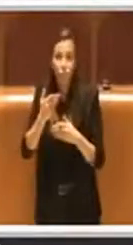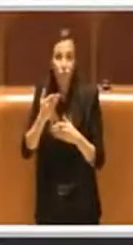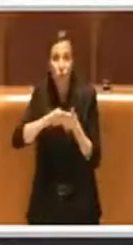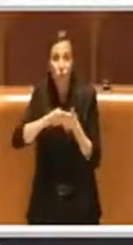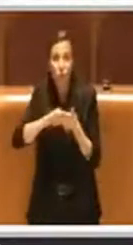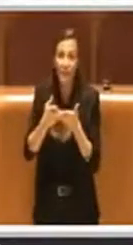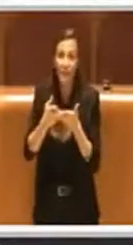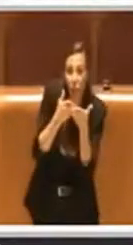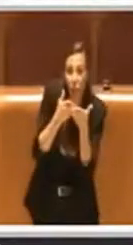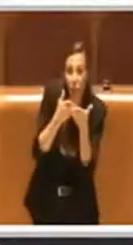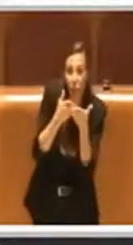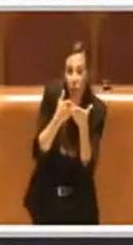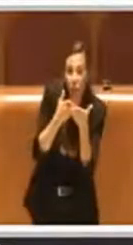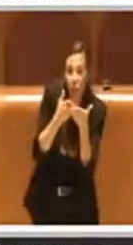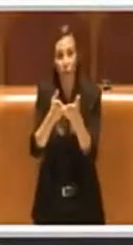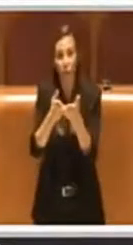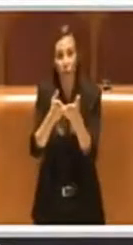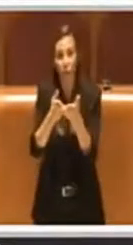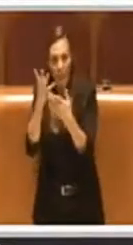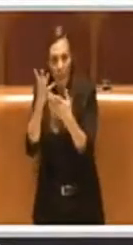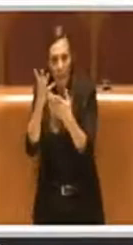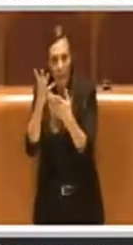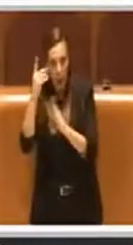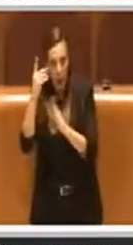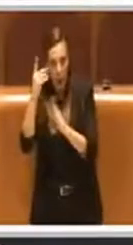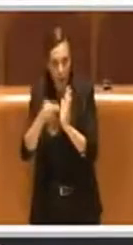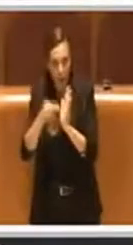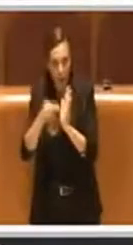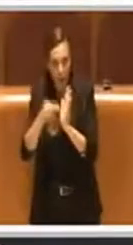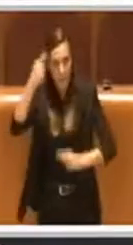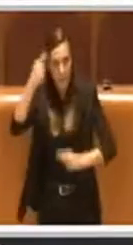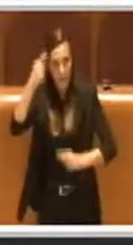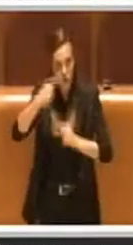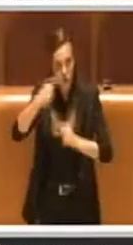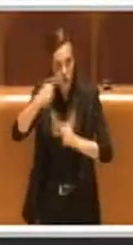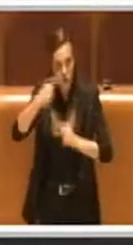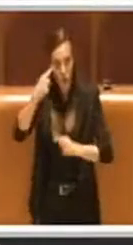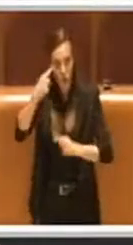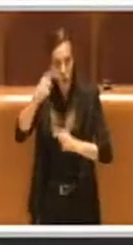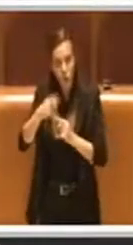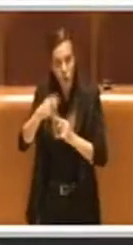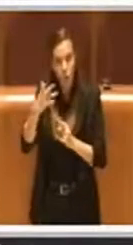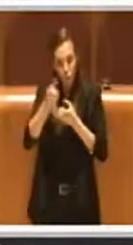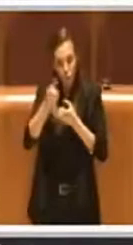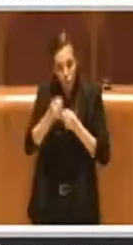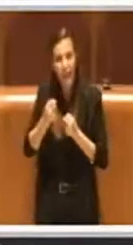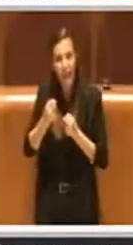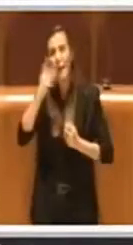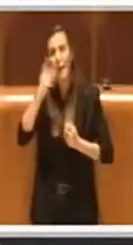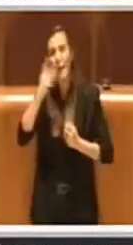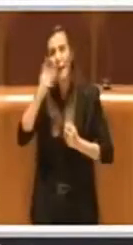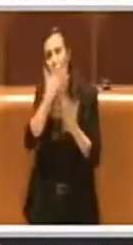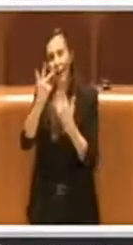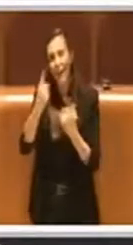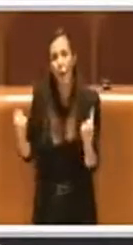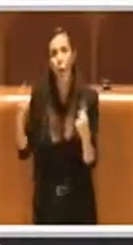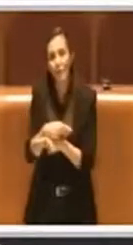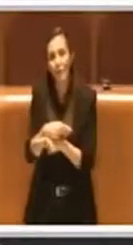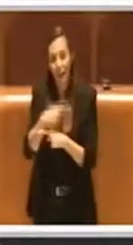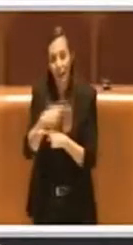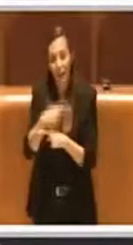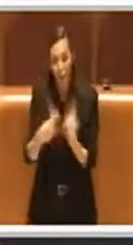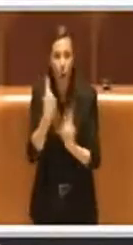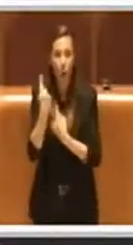favorevoli e abbiamo recepito nell'ordine del giorno quelli con i pareri contrari. Queste misure si inseriscono in un